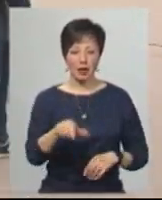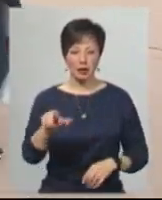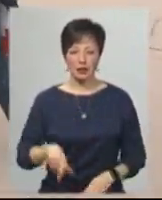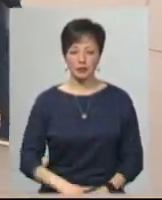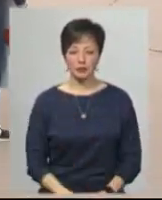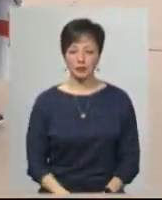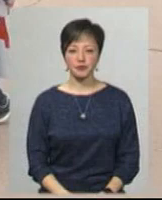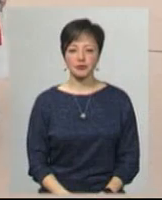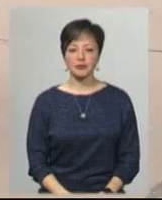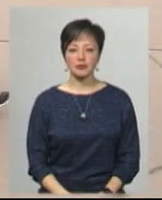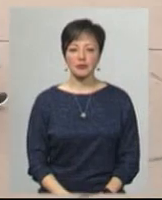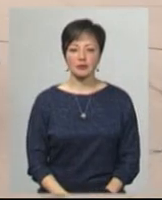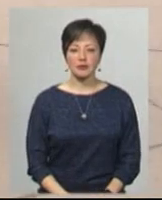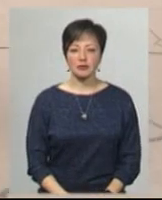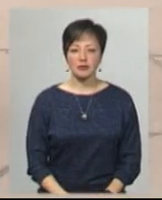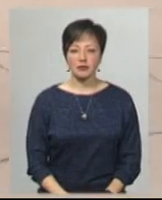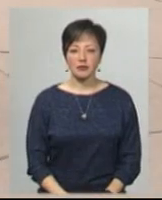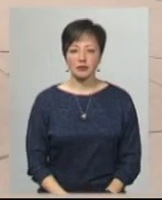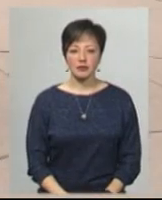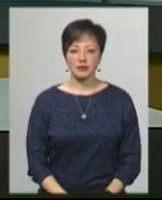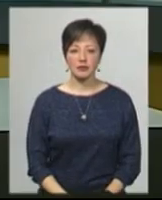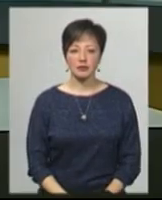Збродова, Іван Мовчан. Новини на Суспільному. Хмельницький.